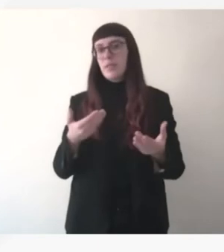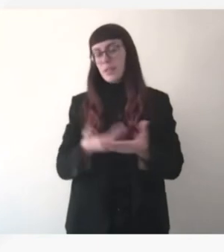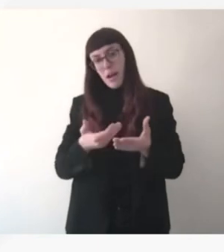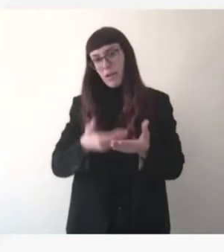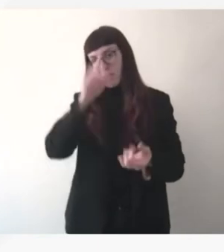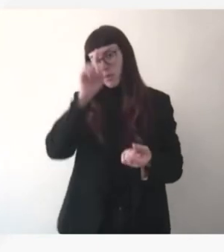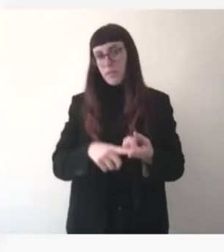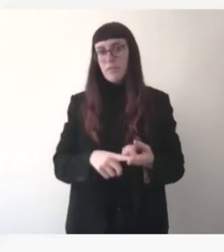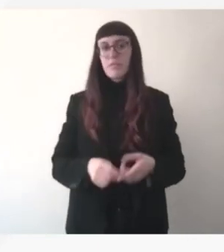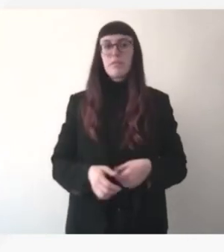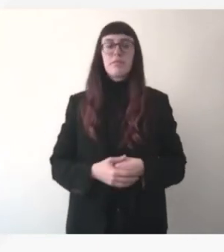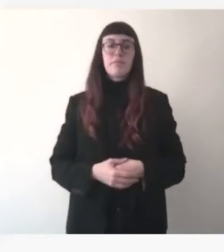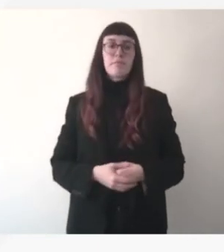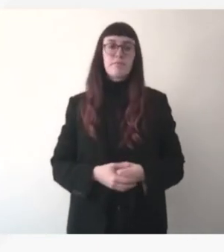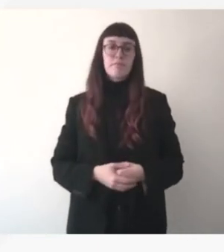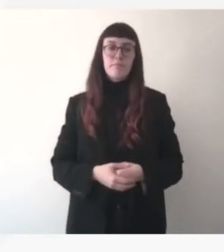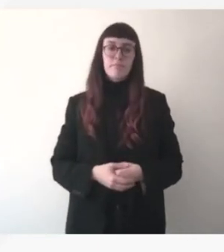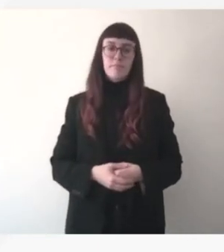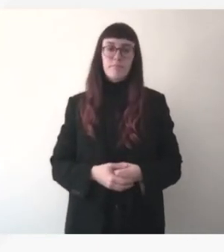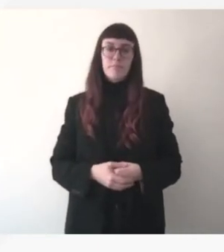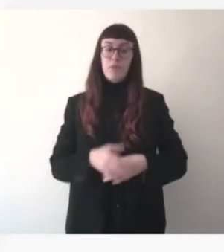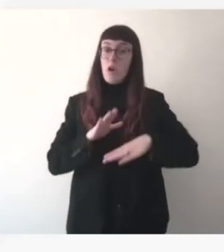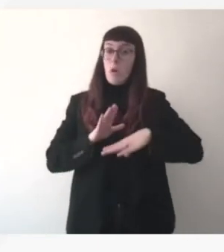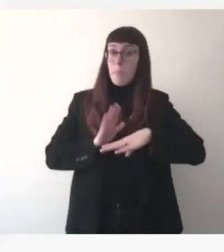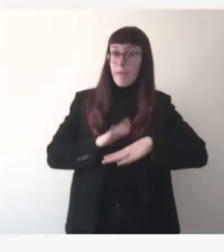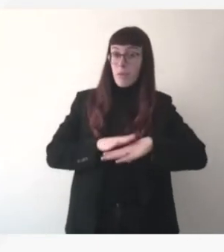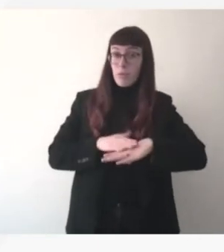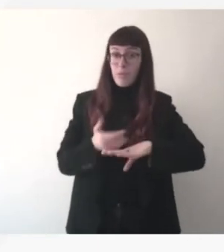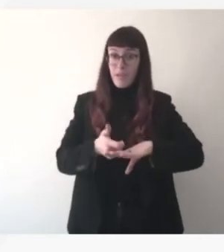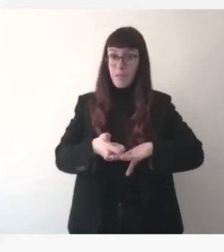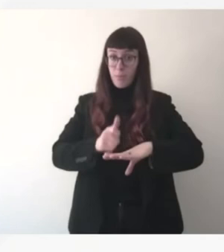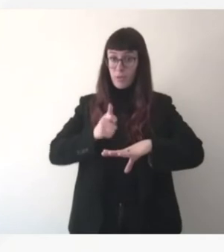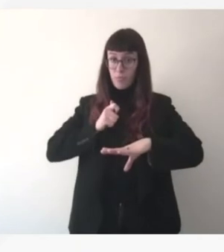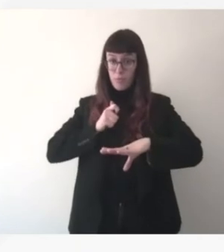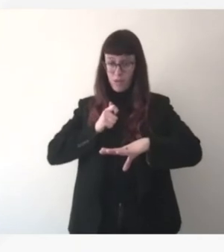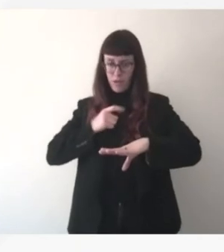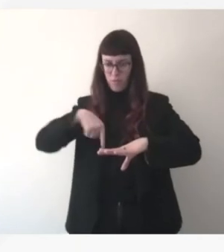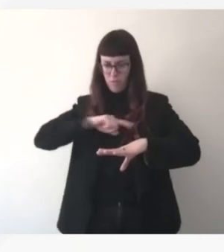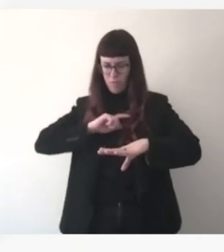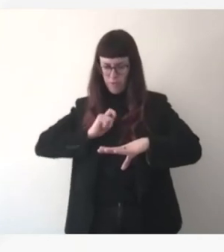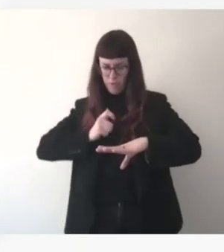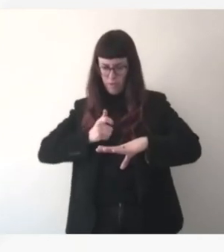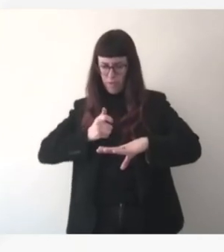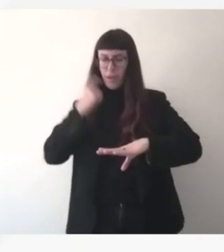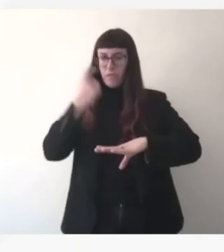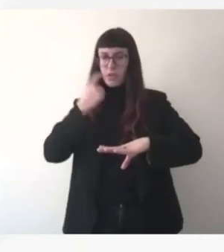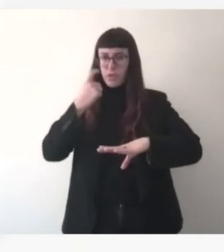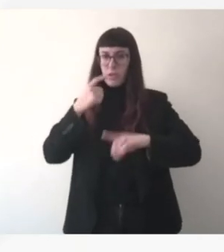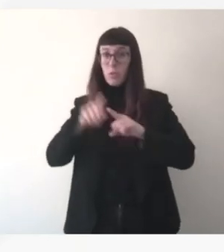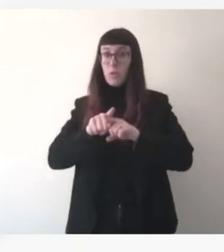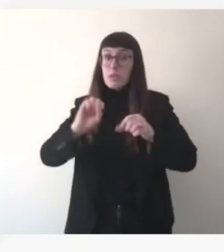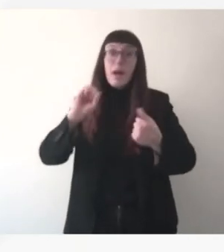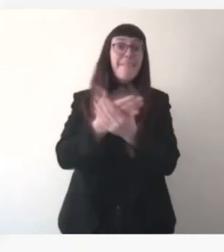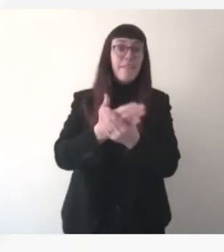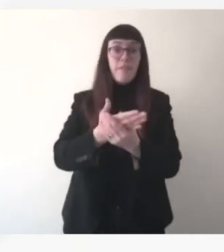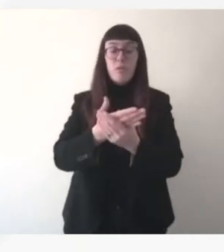en tout cas, à la fois la prévention et la réaction étaient perfectibles. On peut le dire comme cela. Et donc, la mise en place